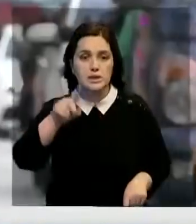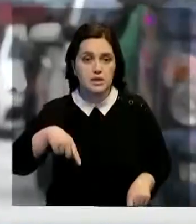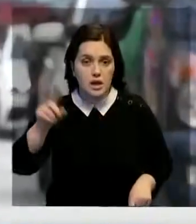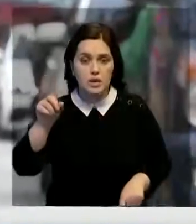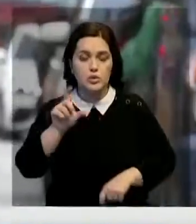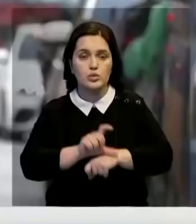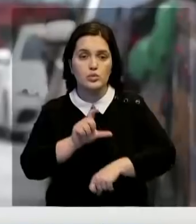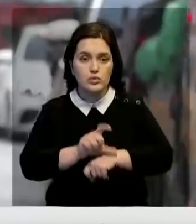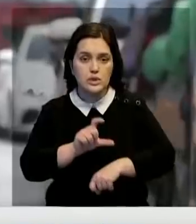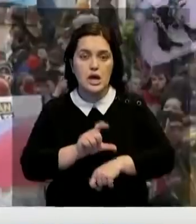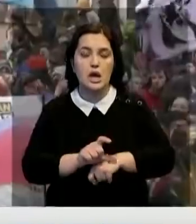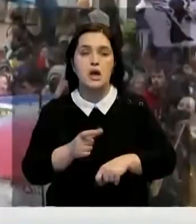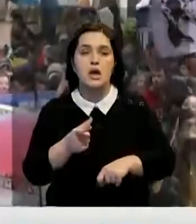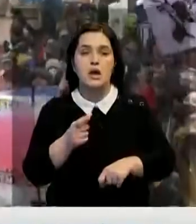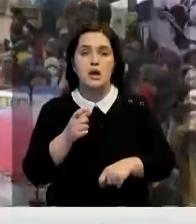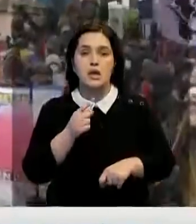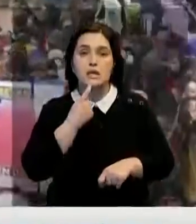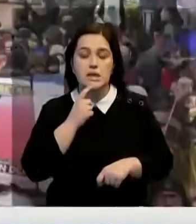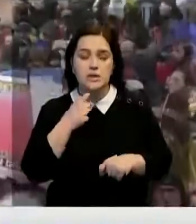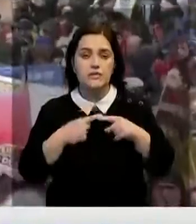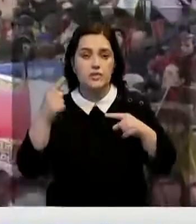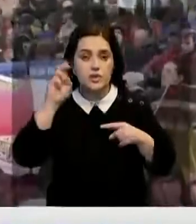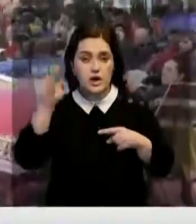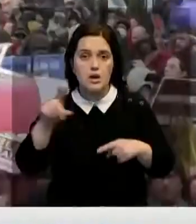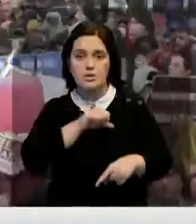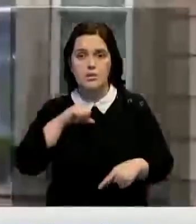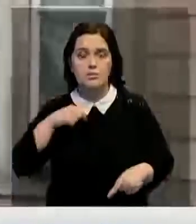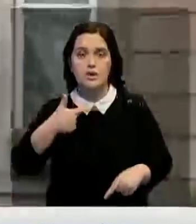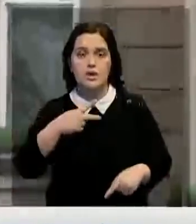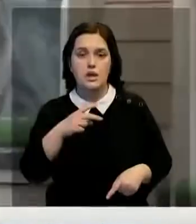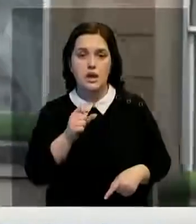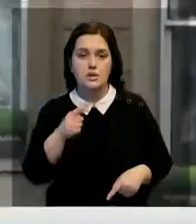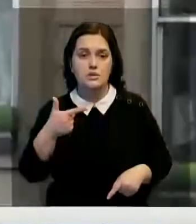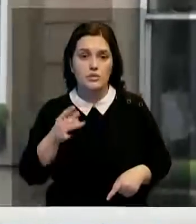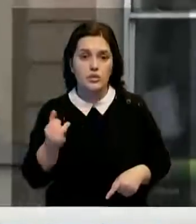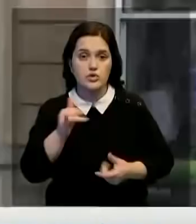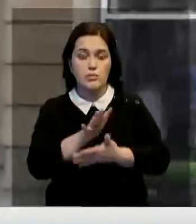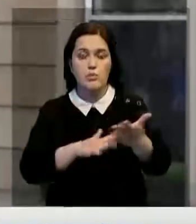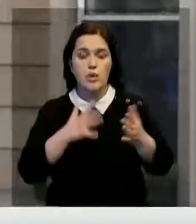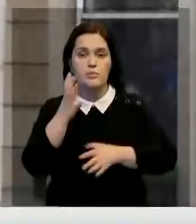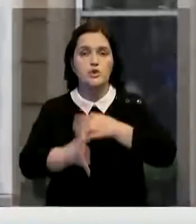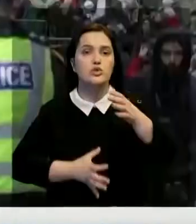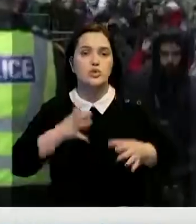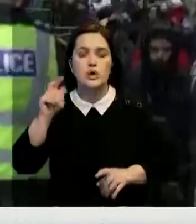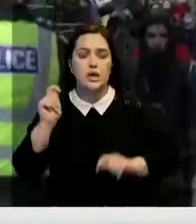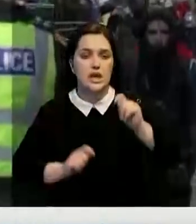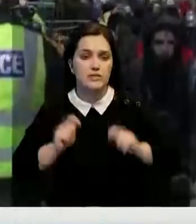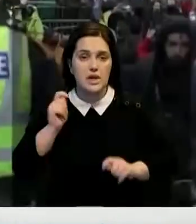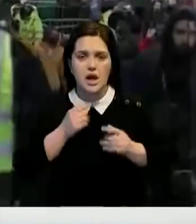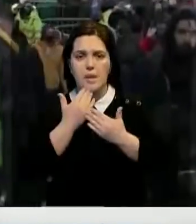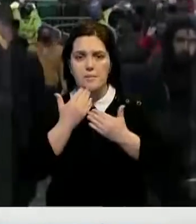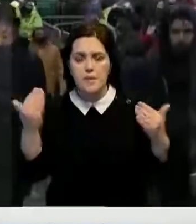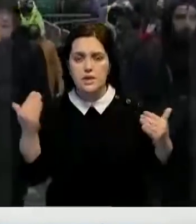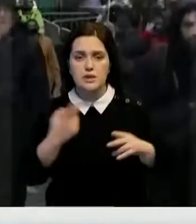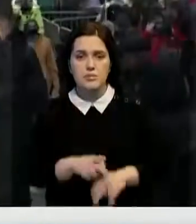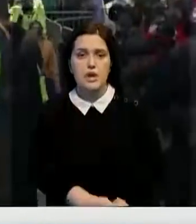Индонезии и в других странах. Не утихают и протесты в самом Глазго, где продолжается международная конференция. Последняя акция протестов